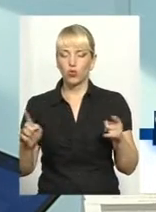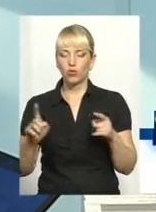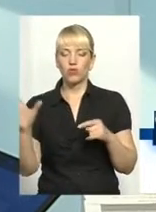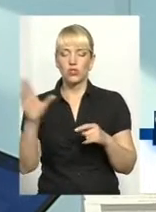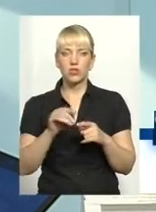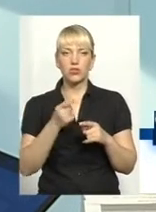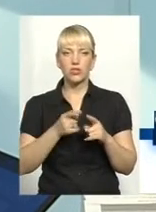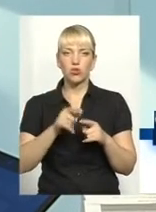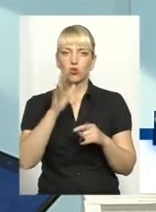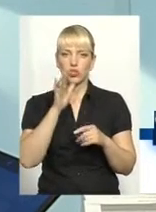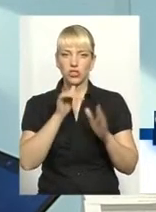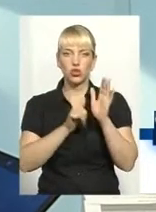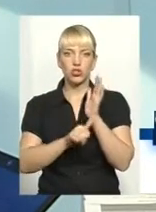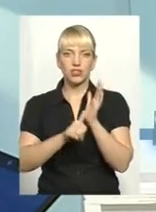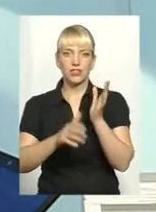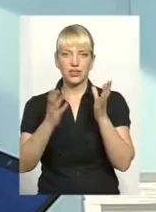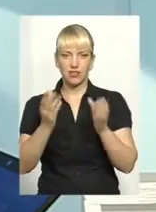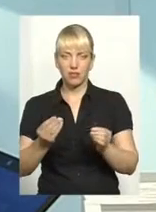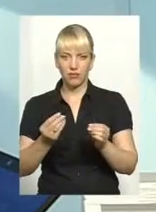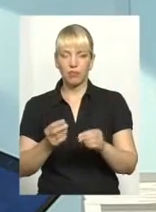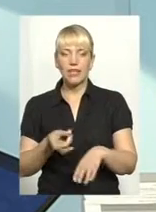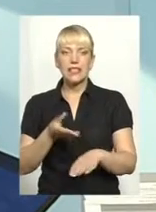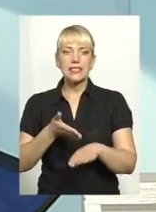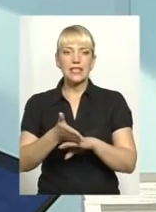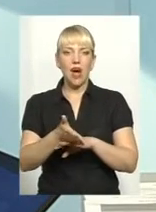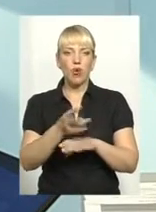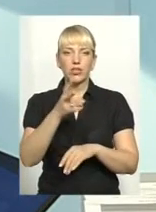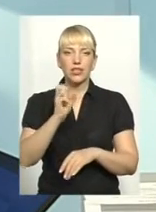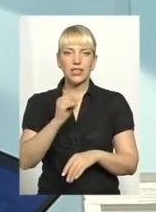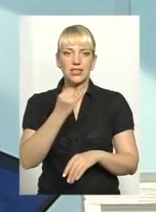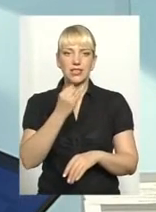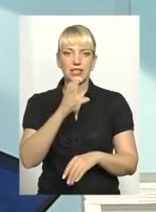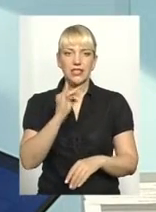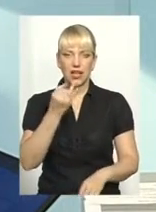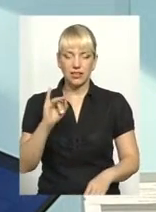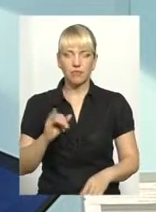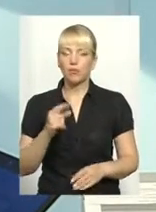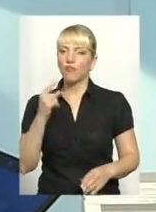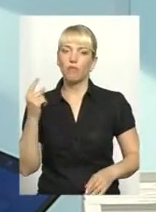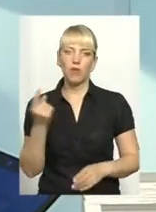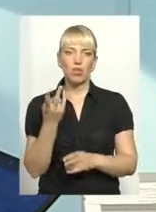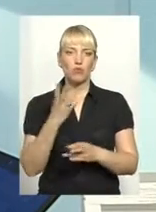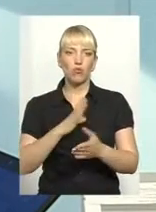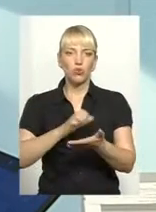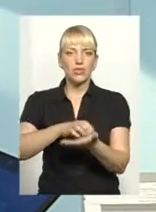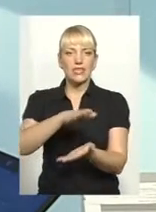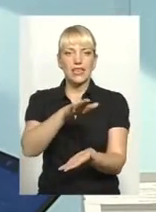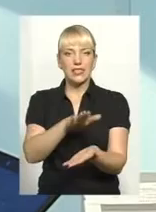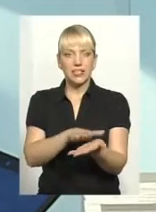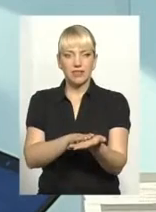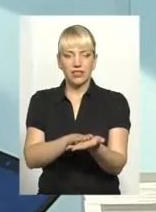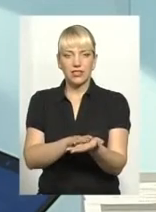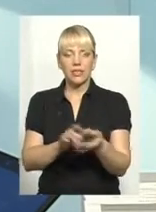терміну заходити на сайт. Перше всього, вона повинна зареєструватися, створити свій